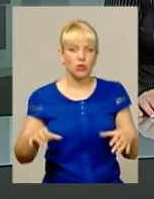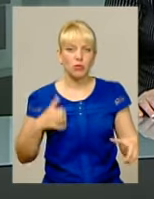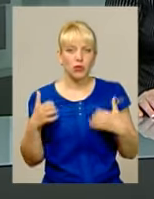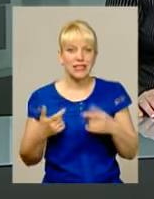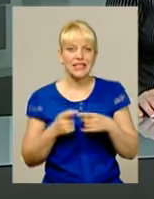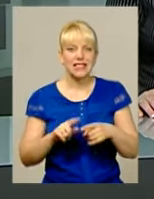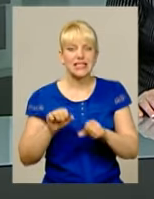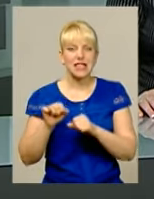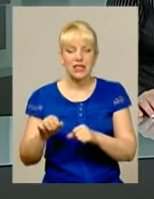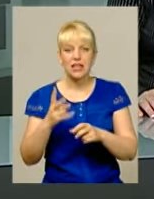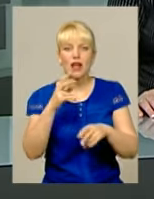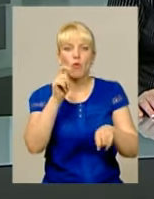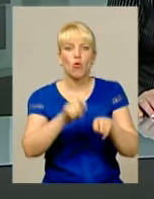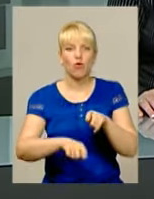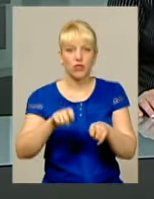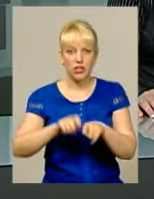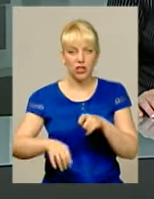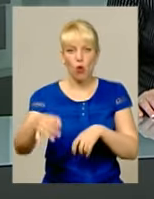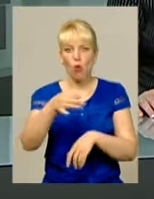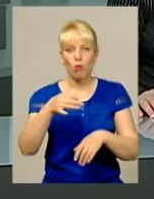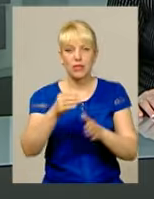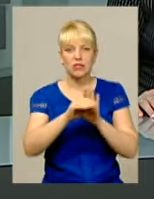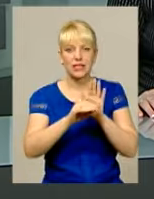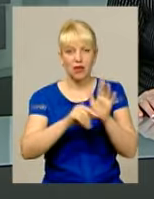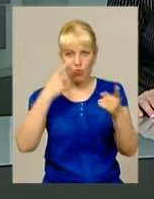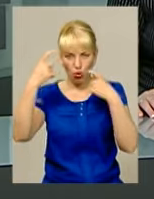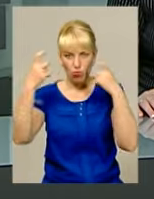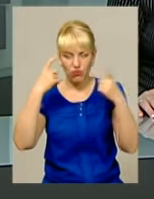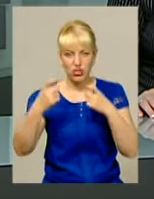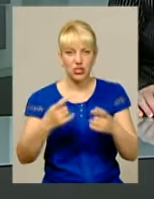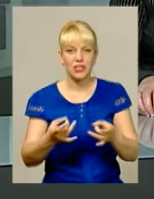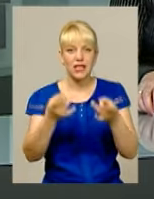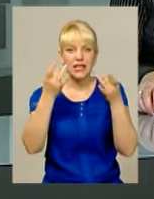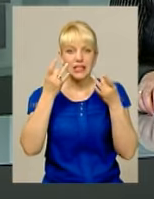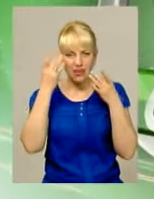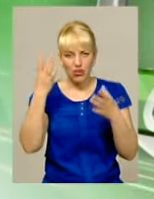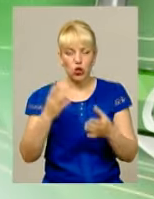захід спрямований на перевірку обласної системи оповіщення цивільного захисту